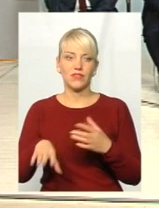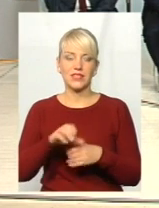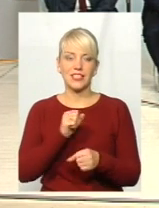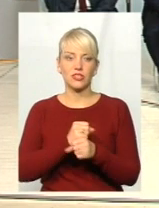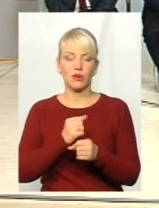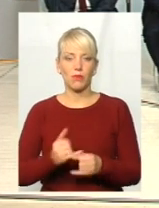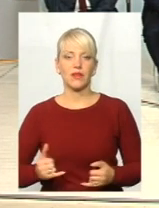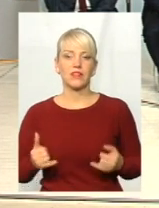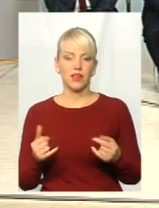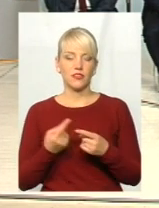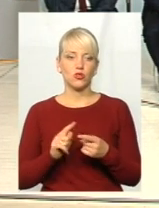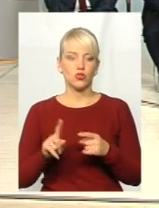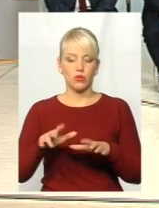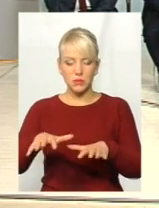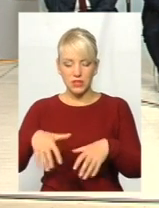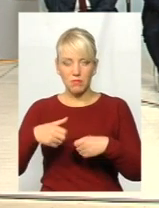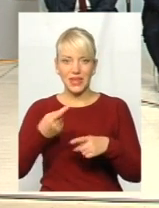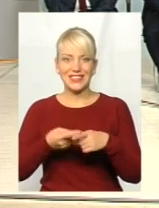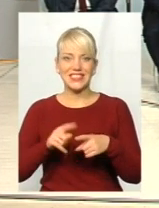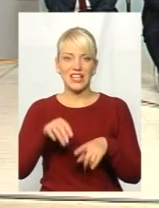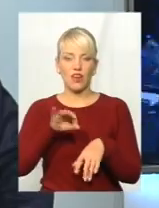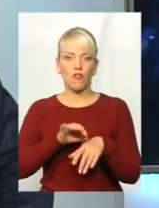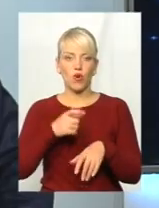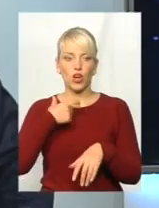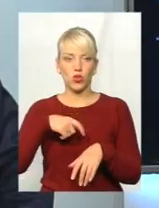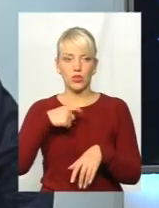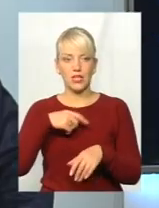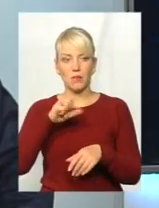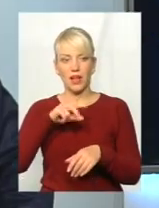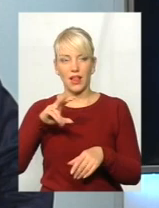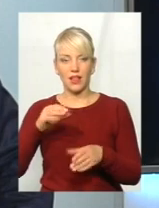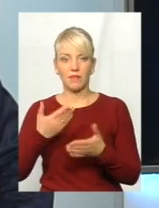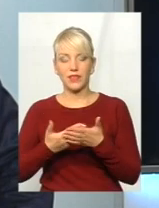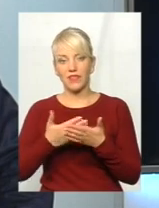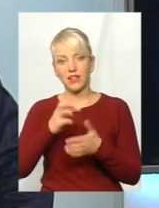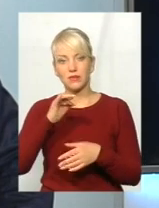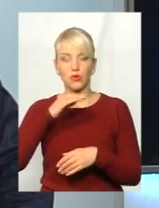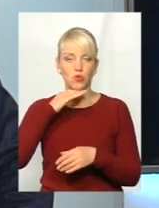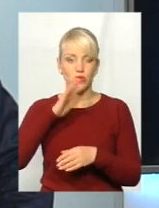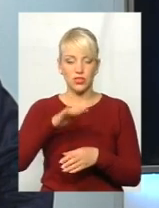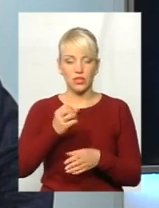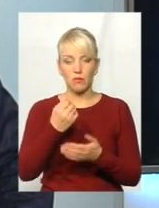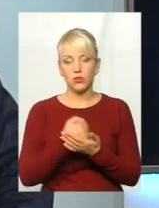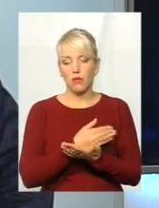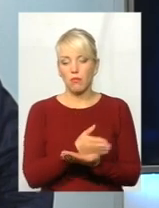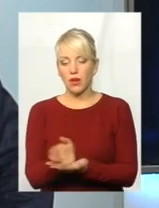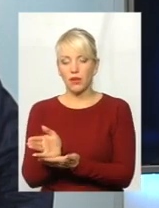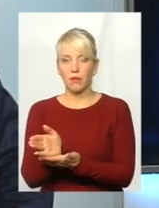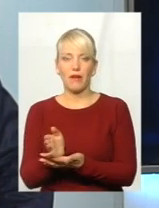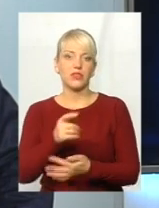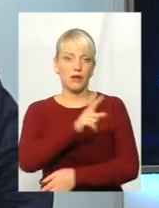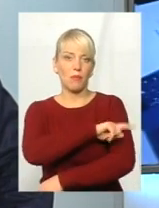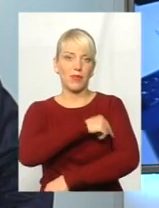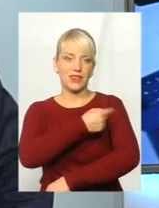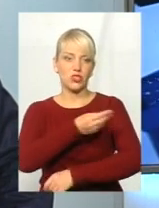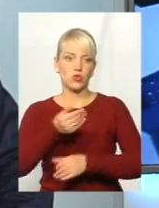того, аби забрати цих хворих до себе. Але, здавалося, дурничка, перенаправити медичну субвенцію.